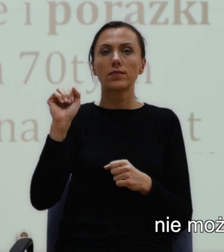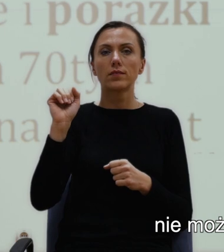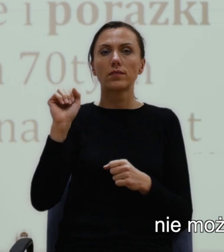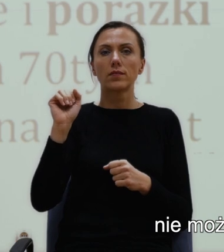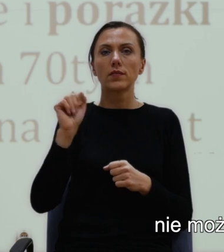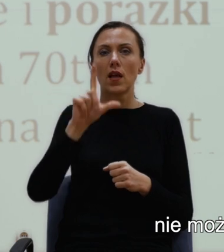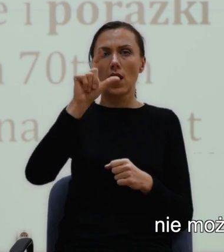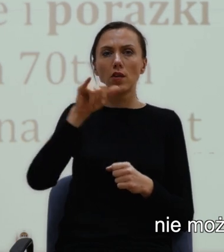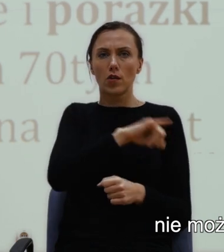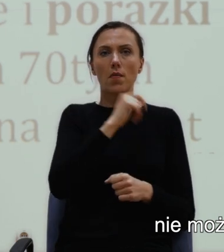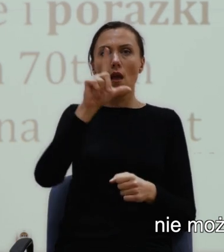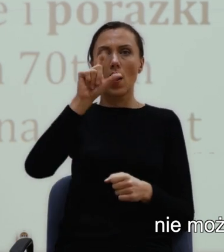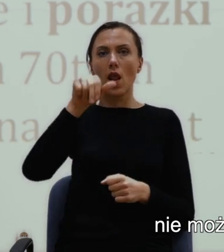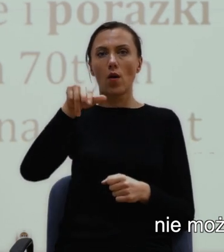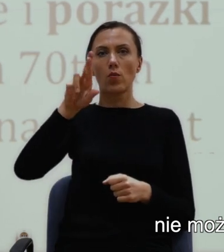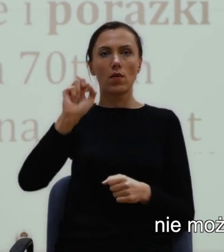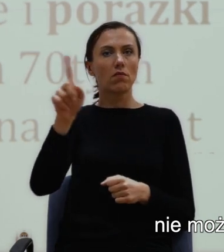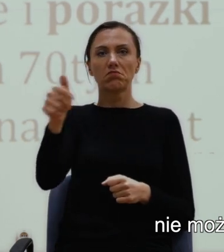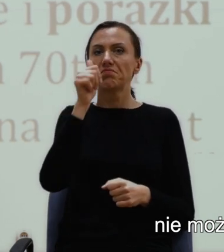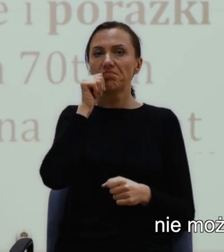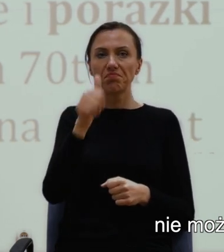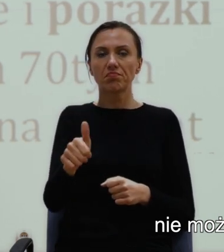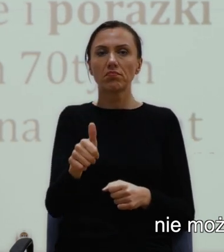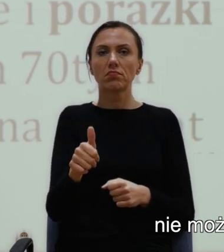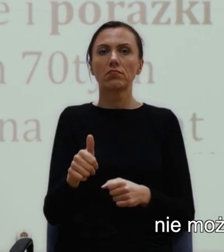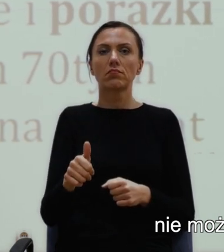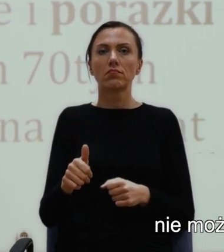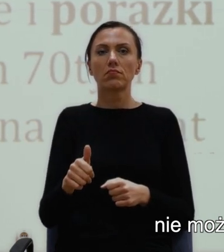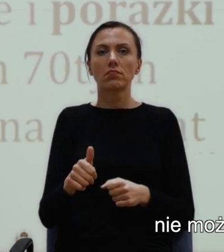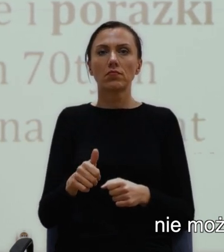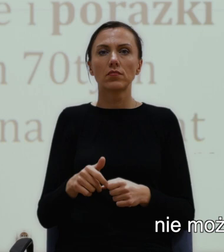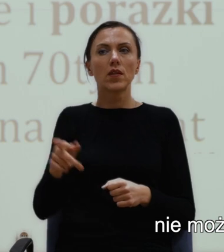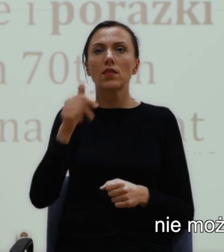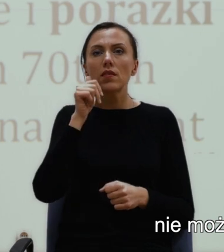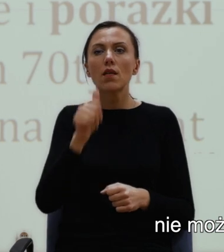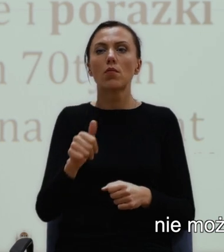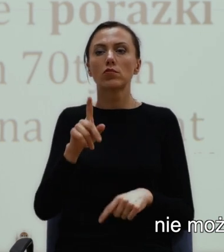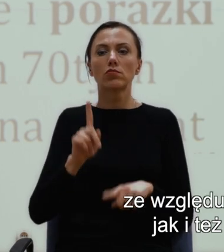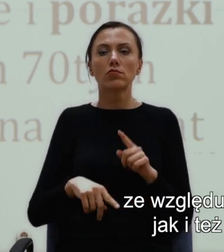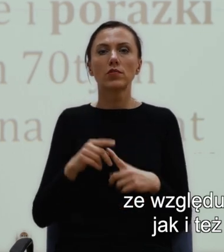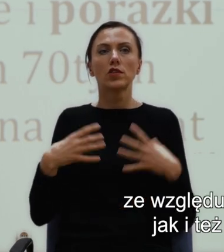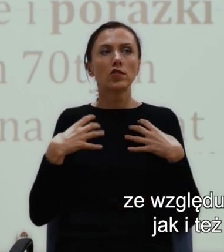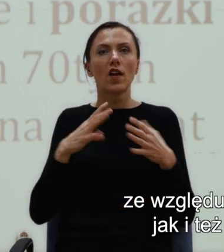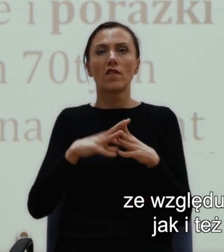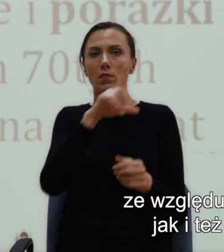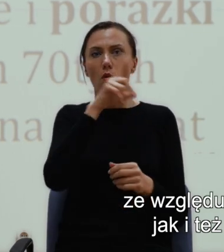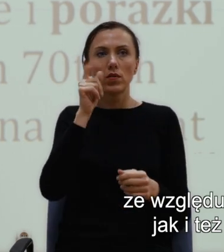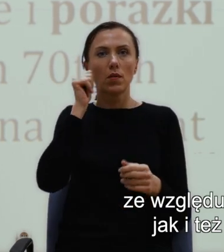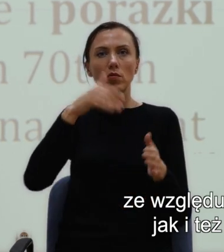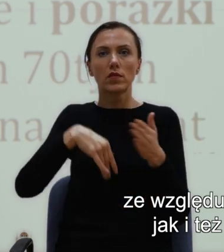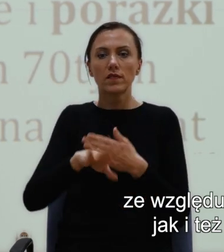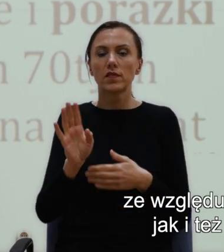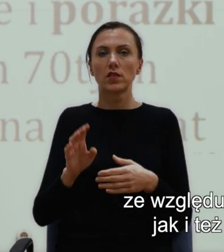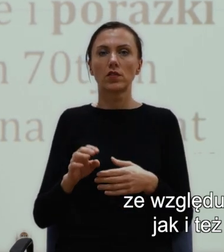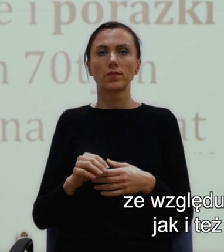może zafunkcjonować w społeczeństwie ze względu na